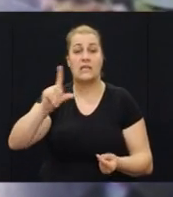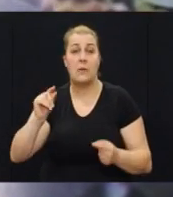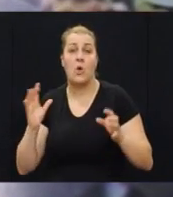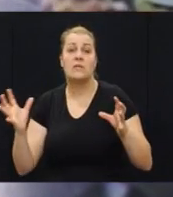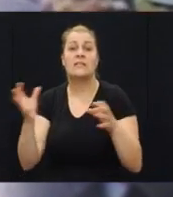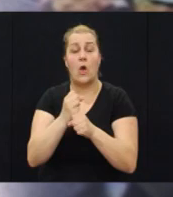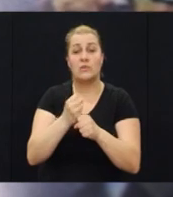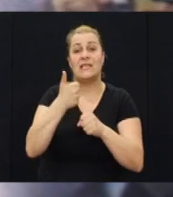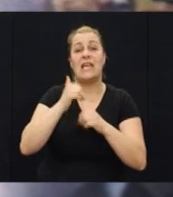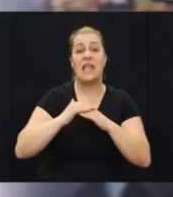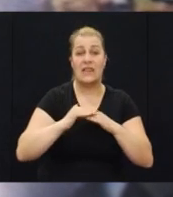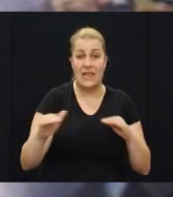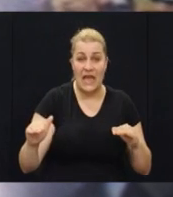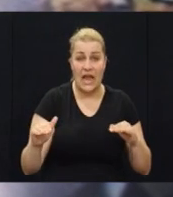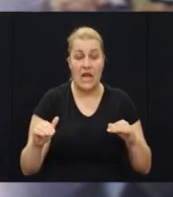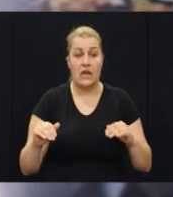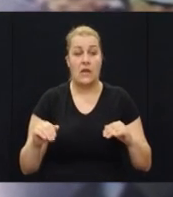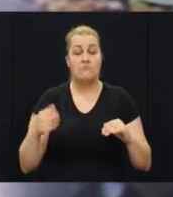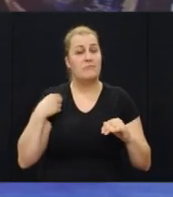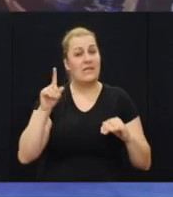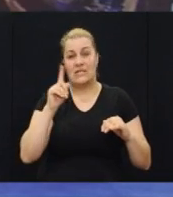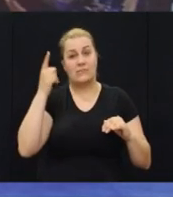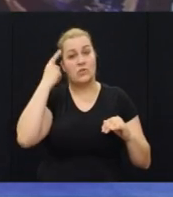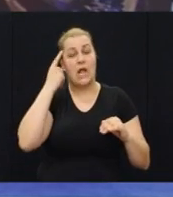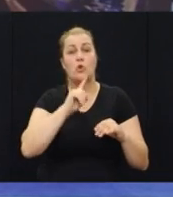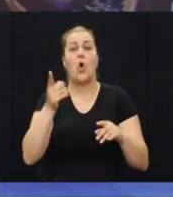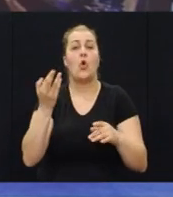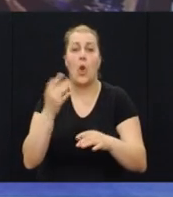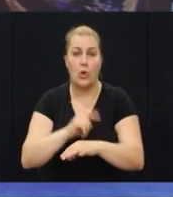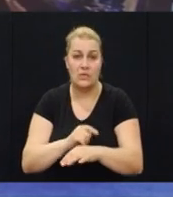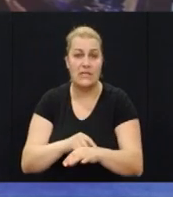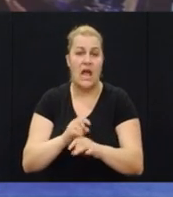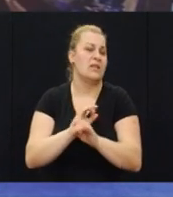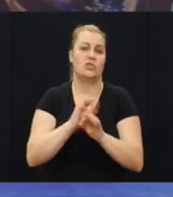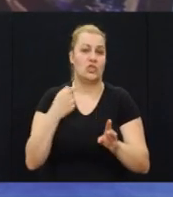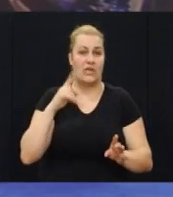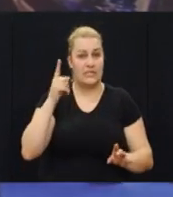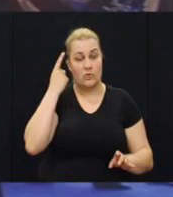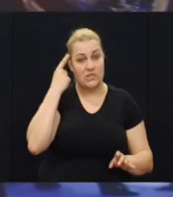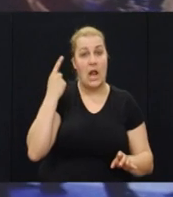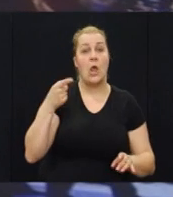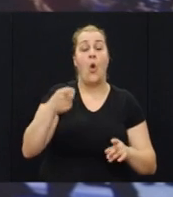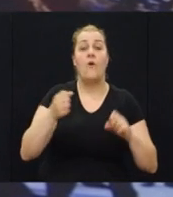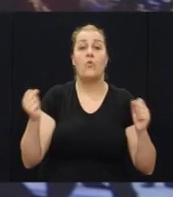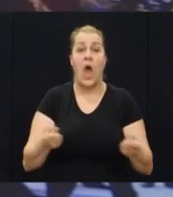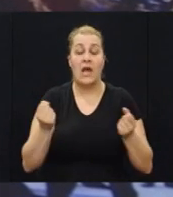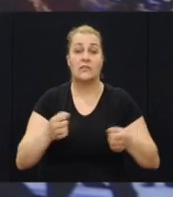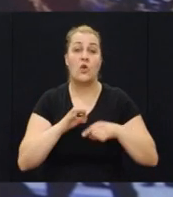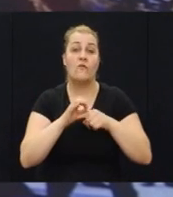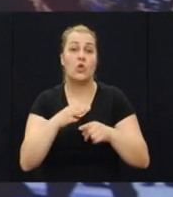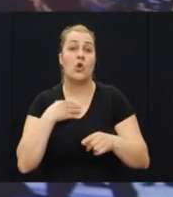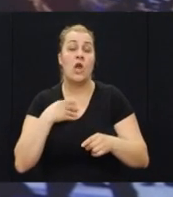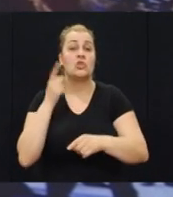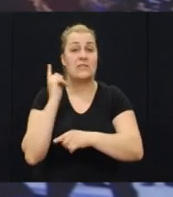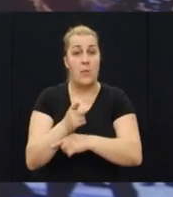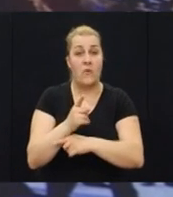zauzeti jedan teren, nismo znali ni koliko sati ni ništa, je bila akciju vodio naš